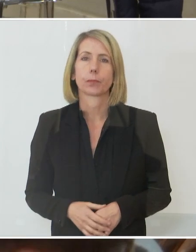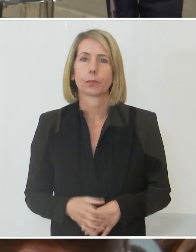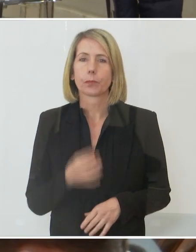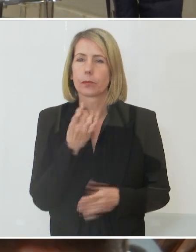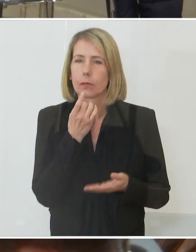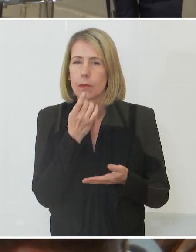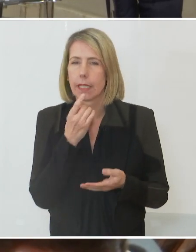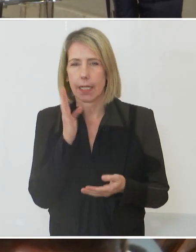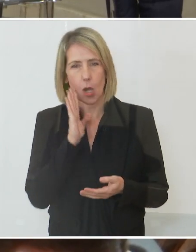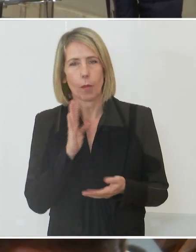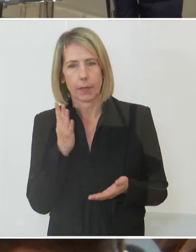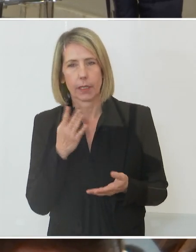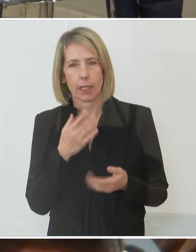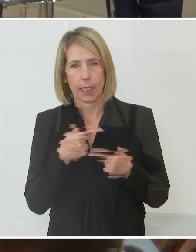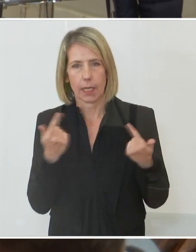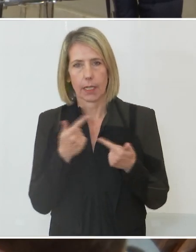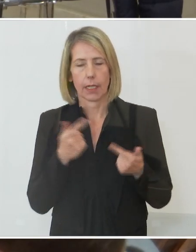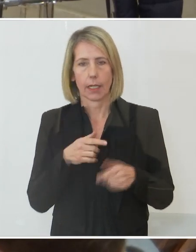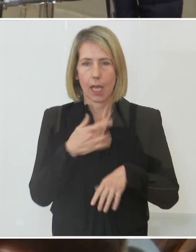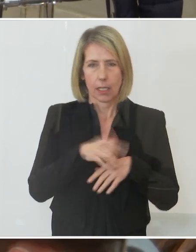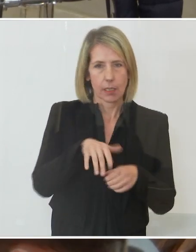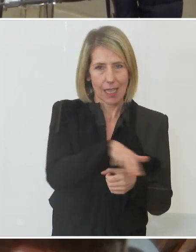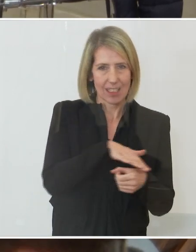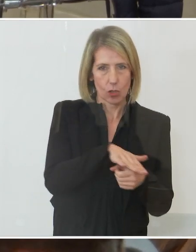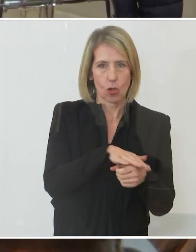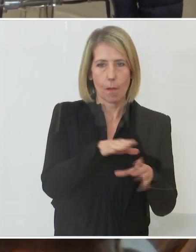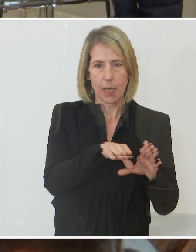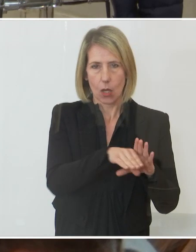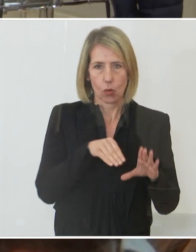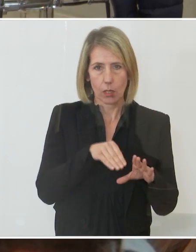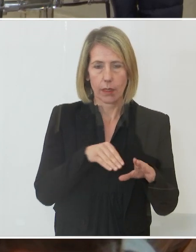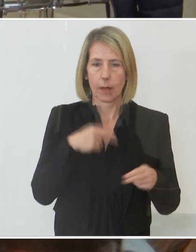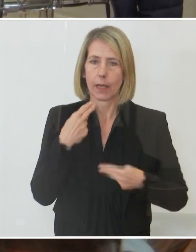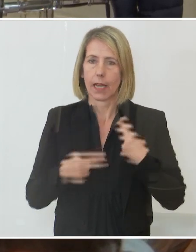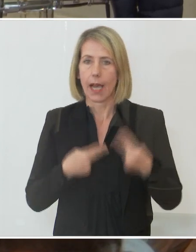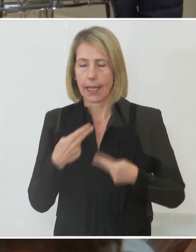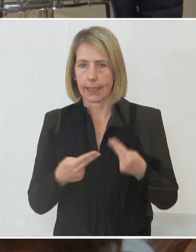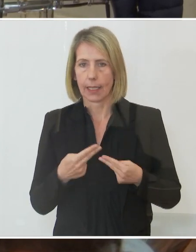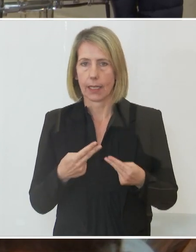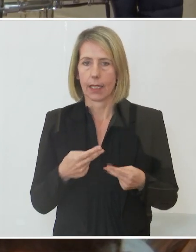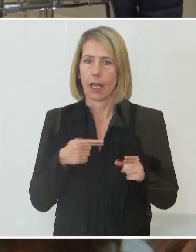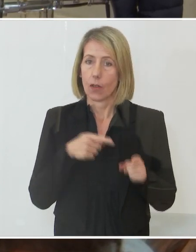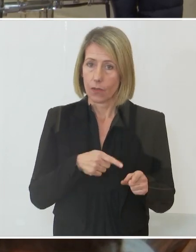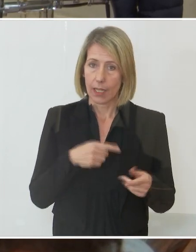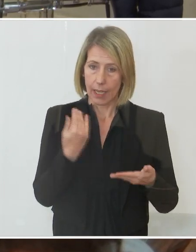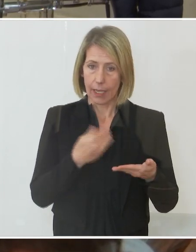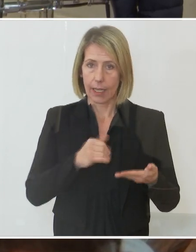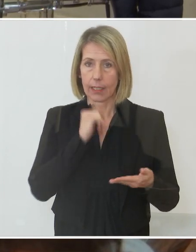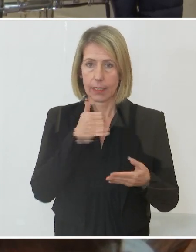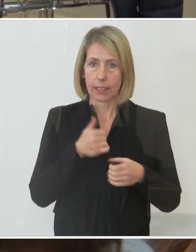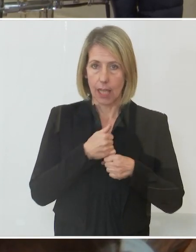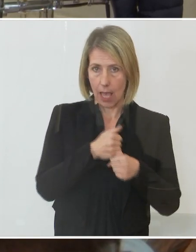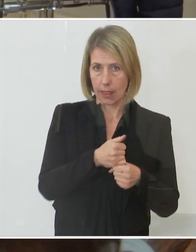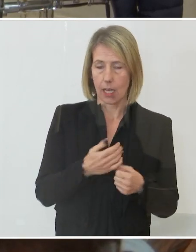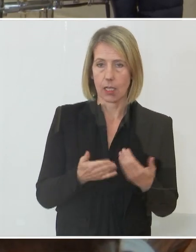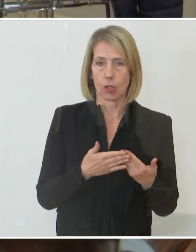isierung, weil Sie das gerade gesagt haben. Das heißt, Gastronomieunternehmen, der Handel, wenn die sich nicht an die Spielregeln halten, also wenn wom